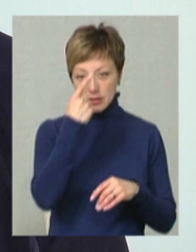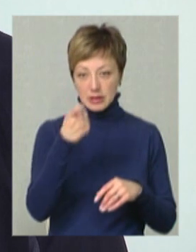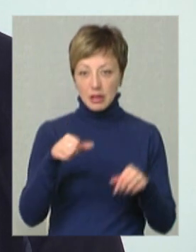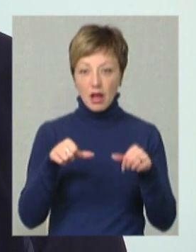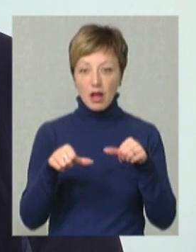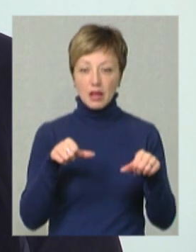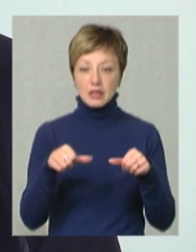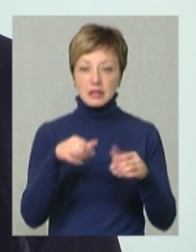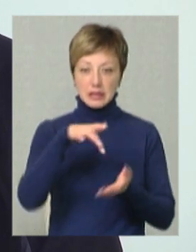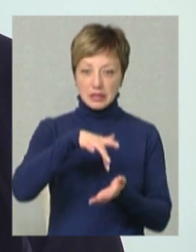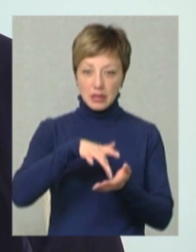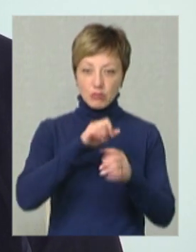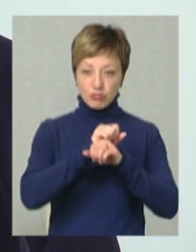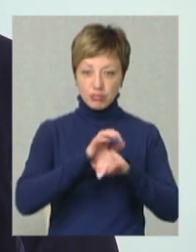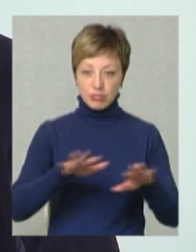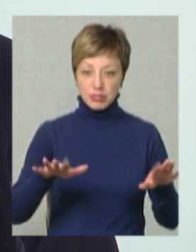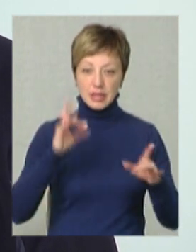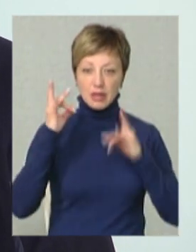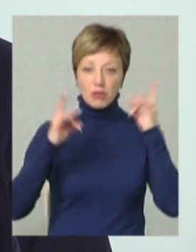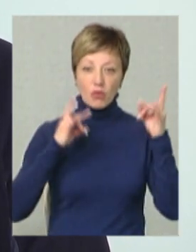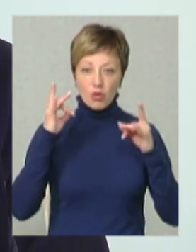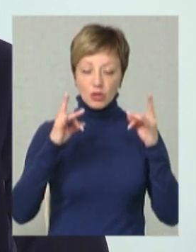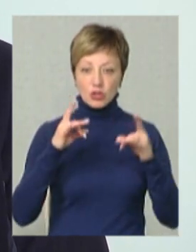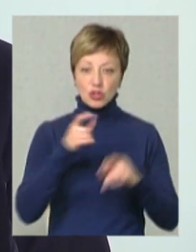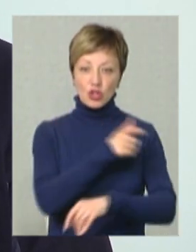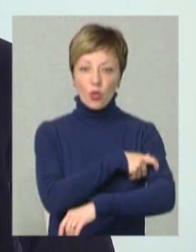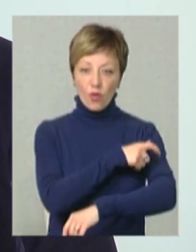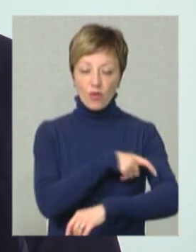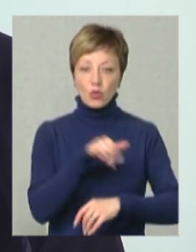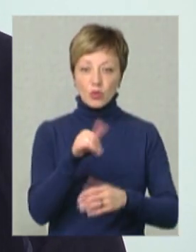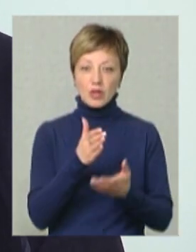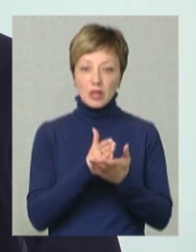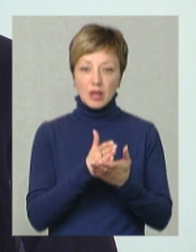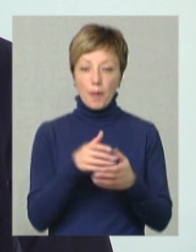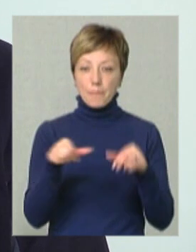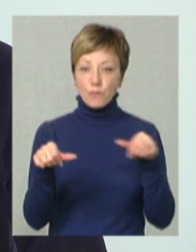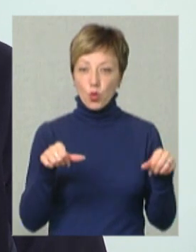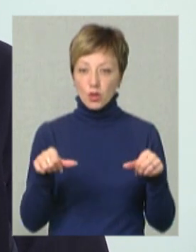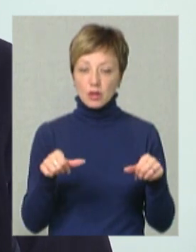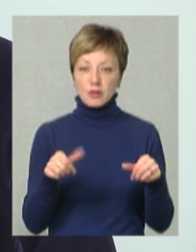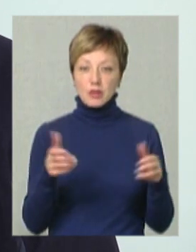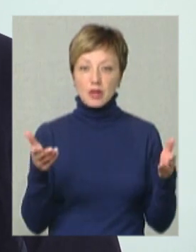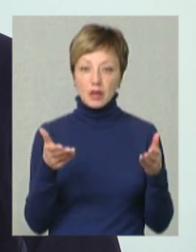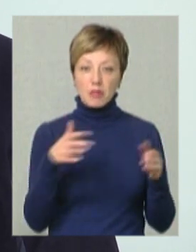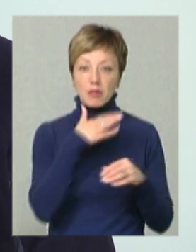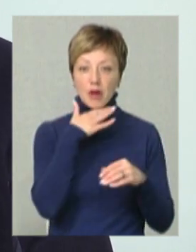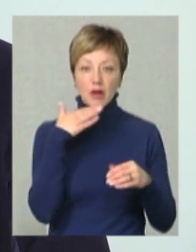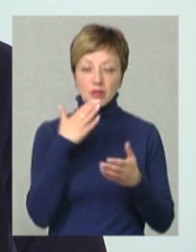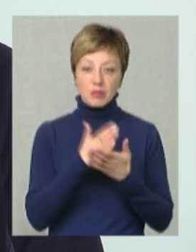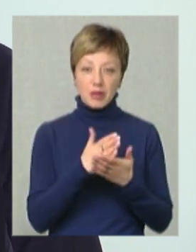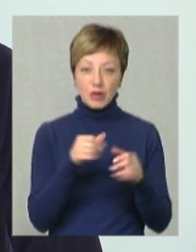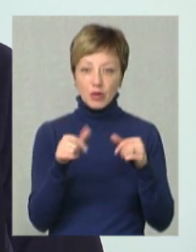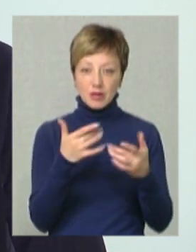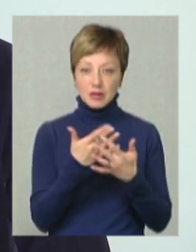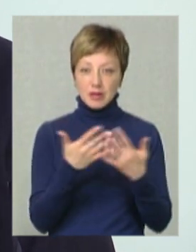про те, що є тривога. Відповідно, приходить до чергового. В чергового є такий величезний пульт, який дуже багато має кнопок і дуже